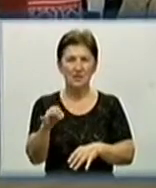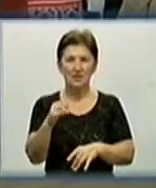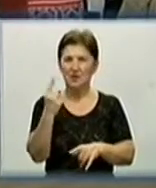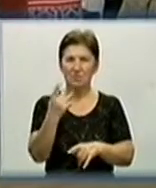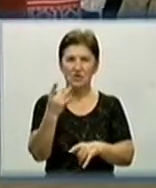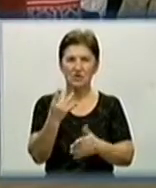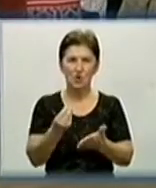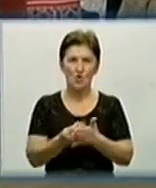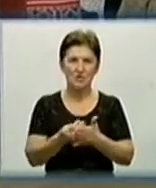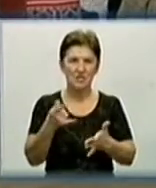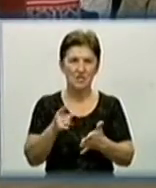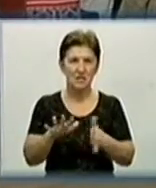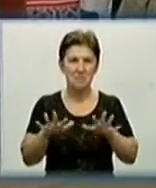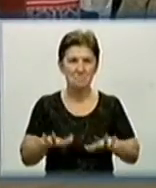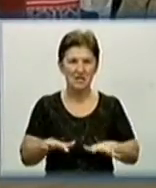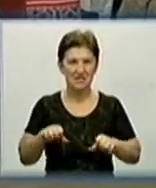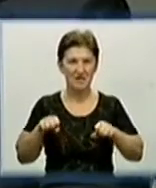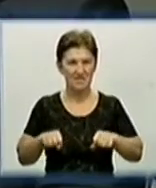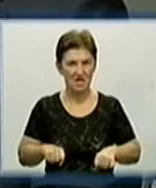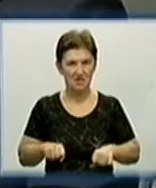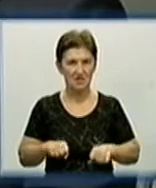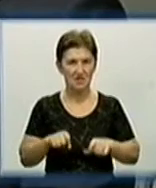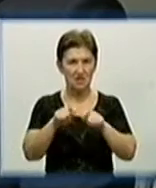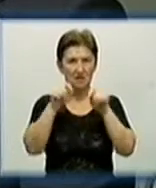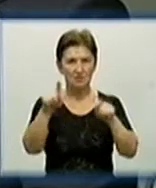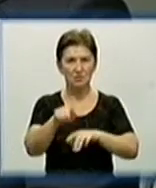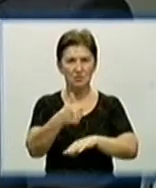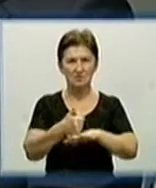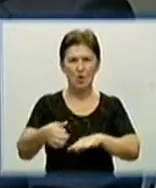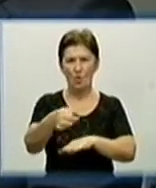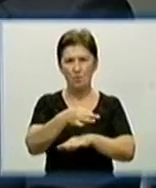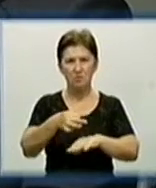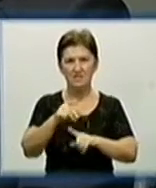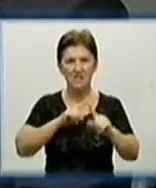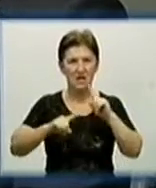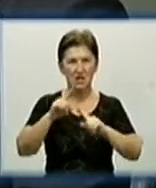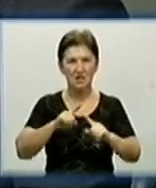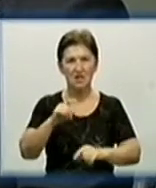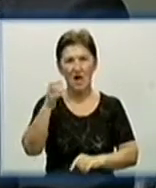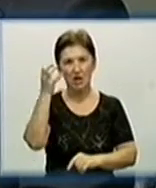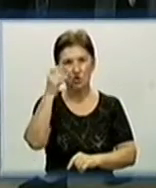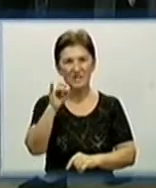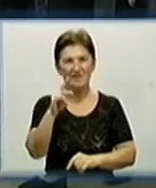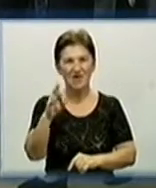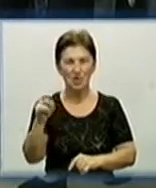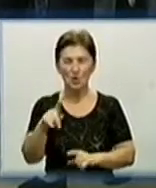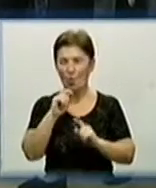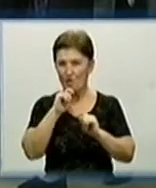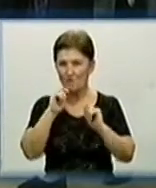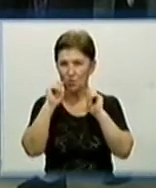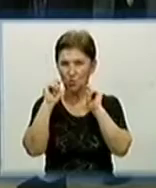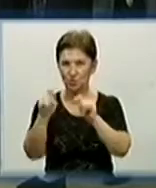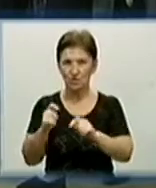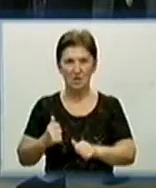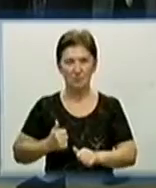оцінила і місцева влада. Присутній на відкритті виставки голова Кіровоградської обласної ради Олександр Чорно Іваненко вручив колекціонеру